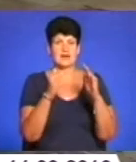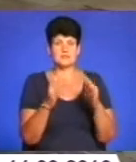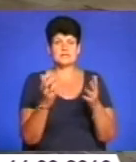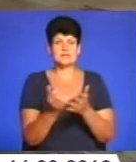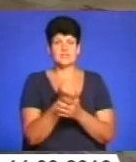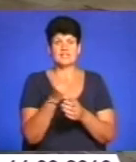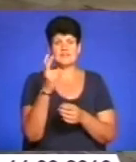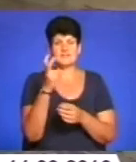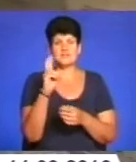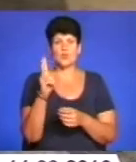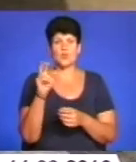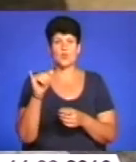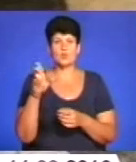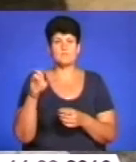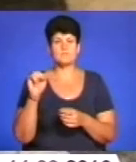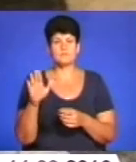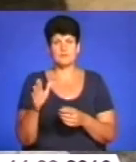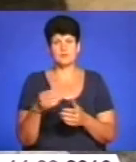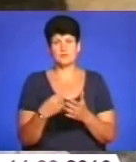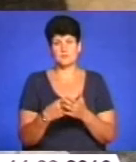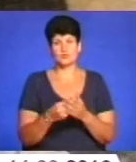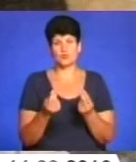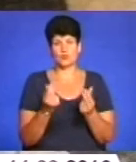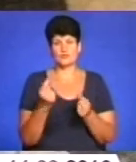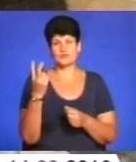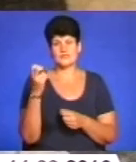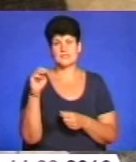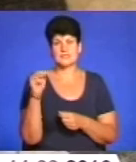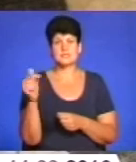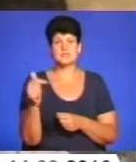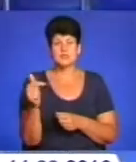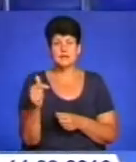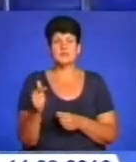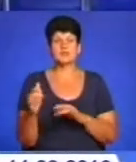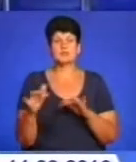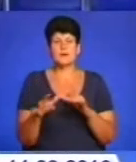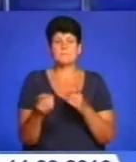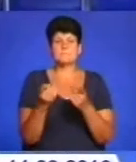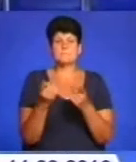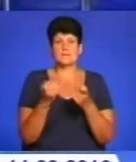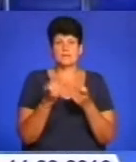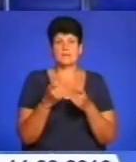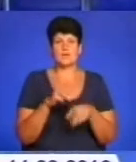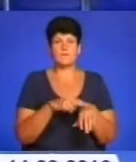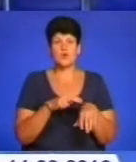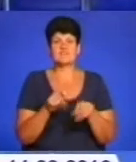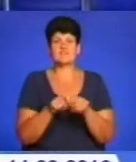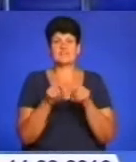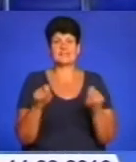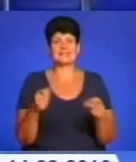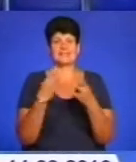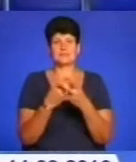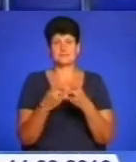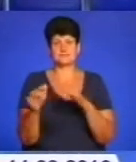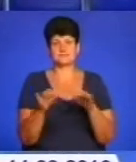піщаника, орієнтована вартість якого становить понад 200 тисяч гривень. До справи підключено поліцію та відкрито кримінальне